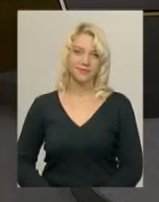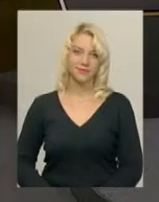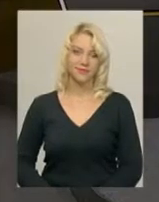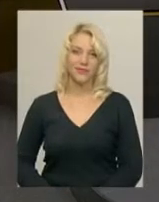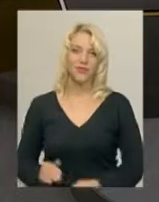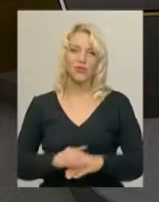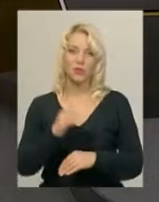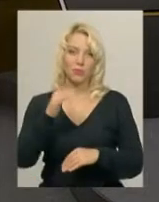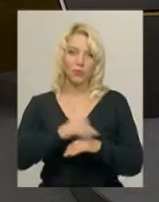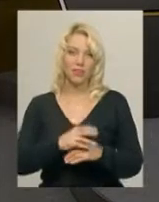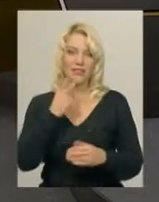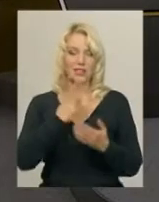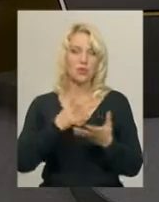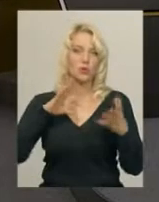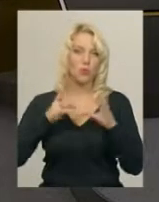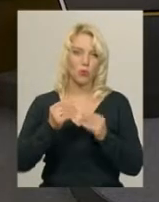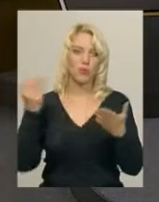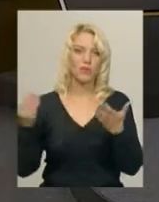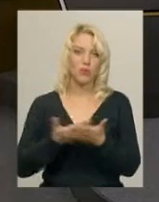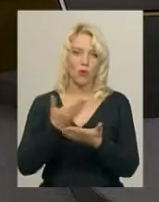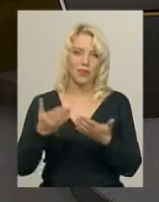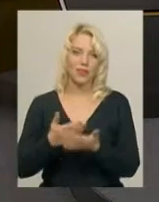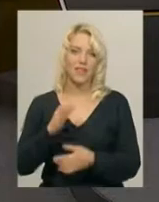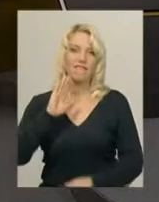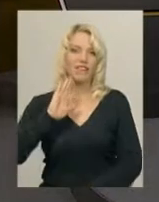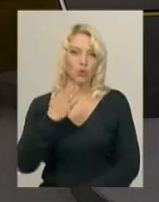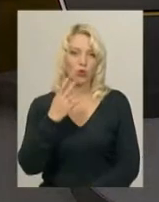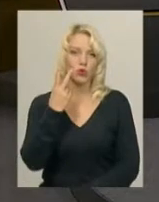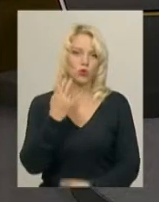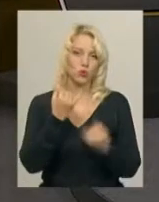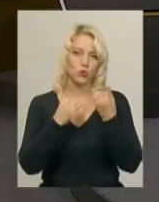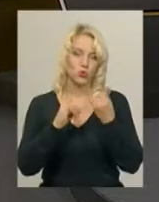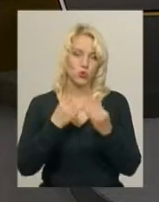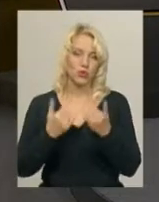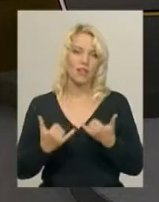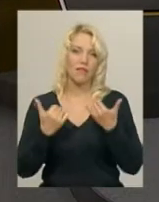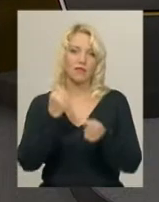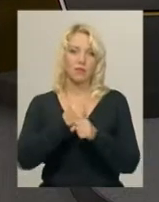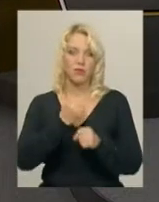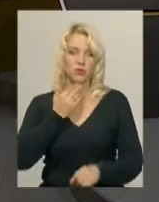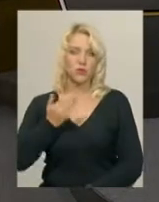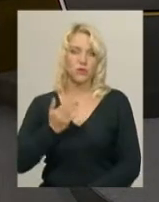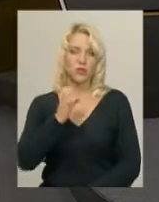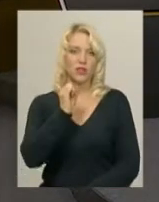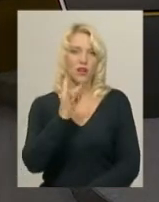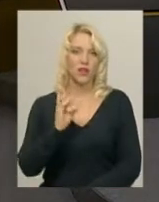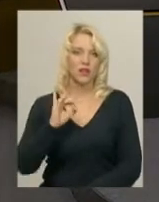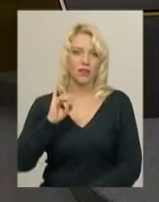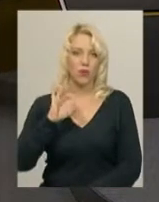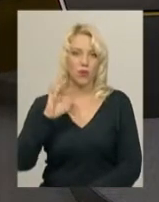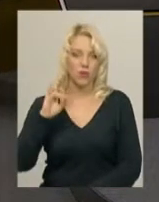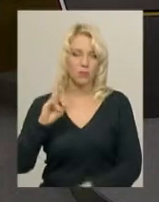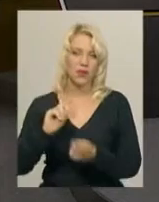Доброго вечора! В ефірі підсумковий випуск новин за вівторок, 2 жовтня. У студії працює ведуча Ірина Аріон, перекладна